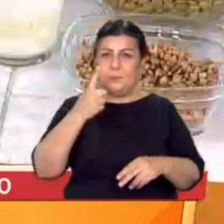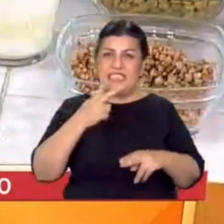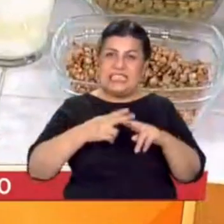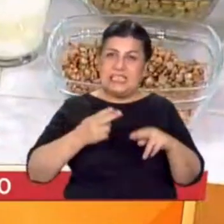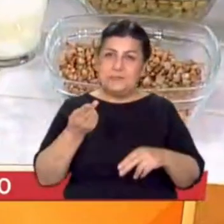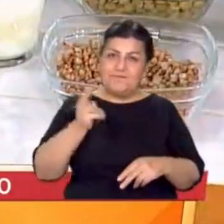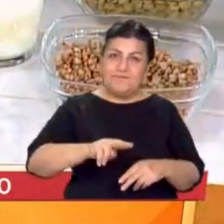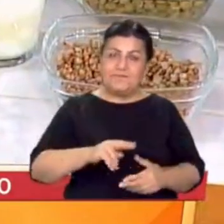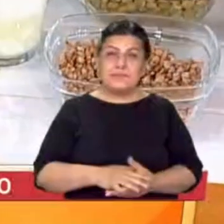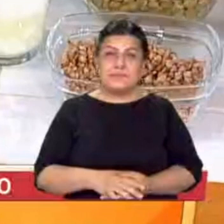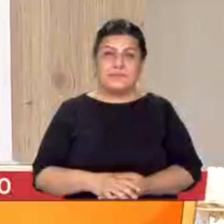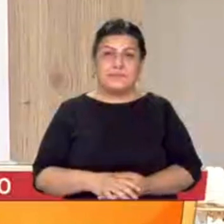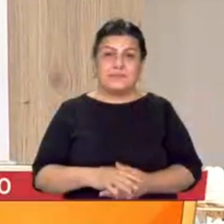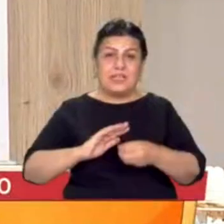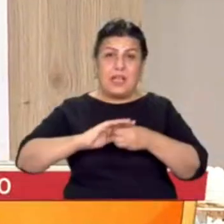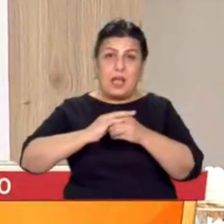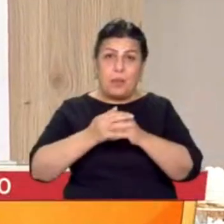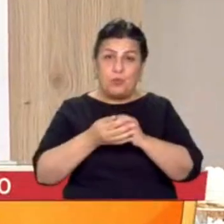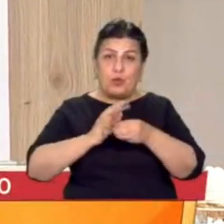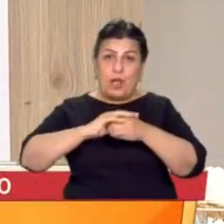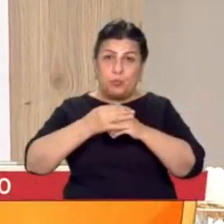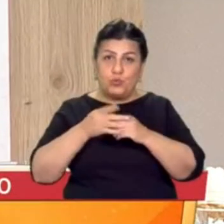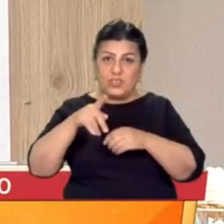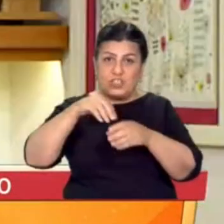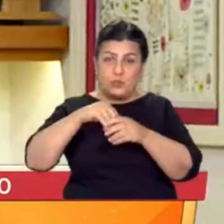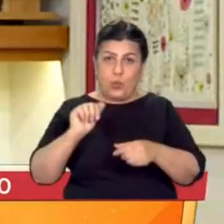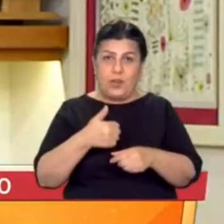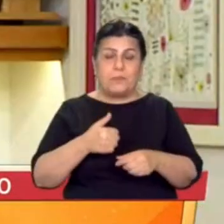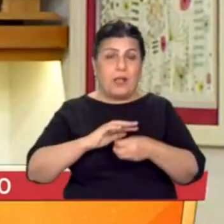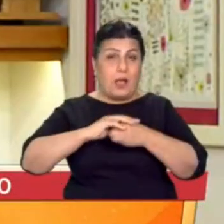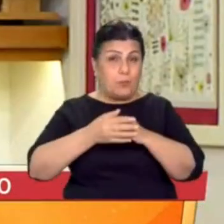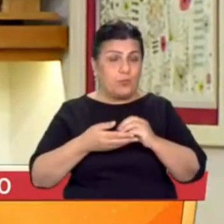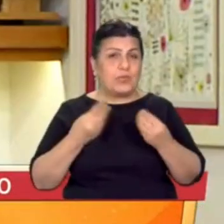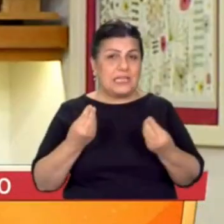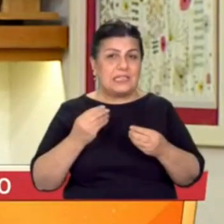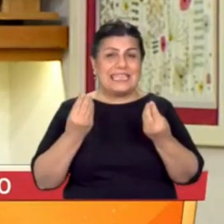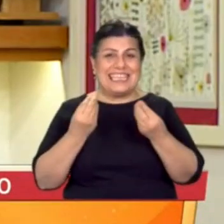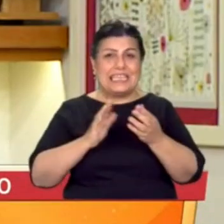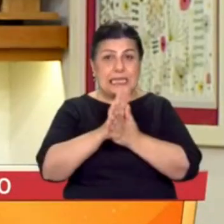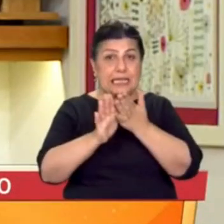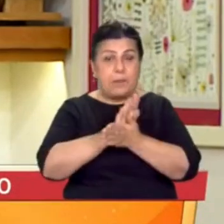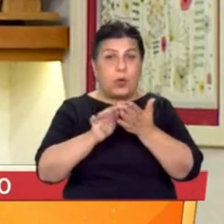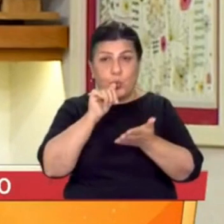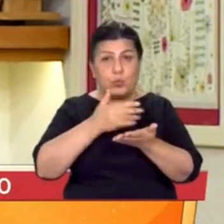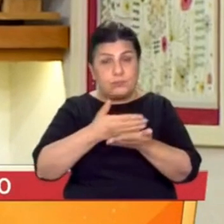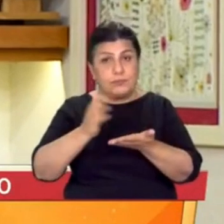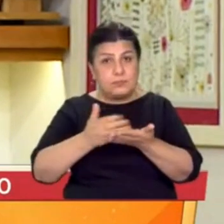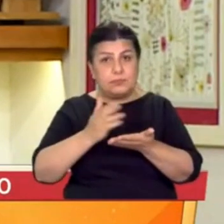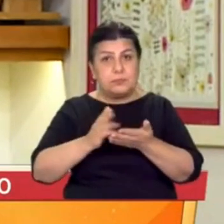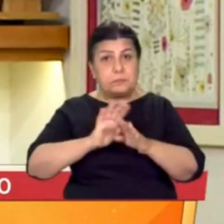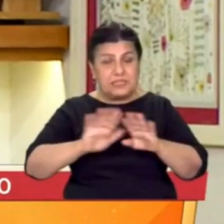ilave edebiliriz. Anladığım kadarıyla kabuğun desen için daha kıymetli. Tabii kabuğu da kıymetli. İyi yıkamak şartıyla tabii ki. Evet.